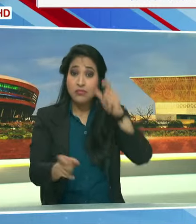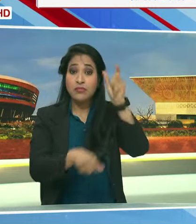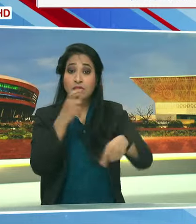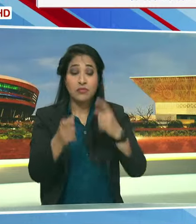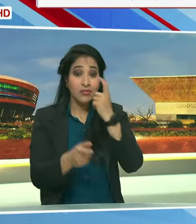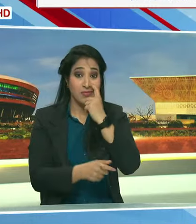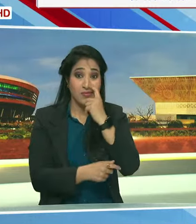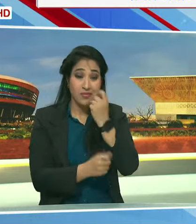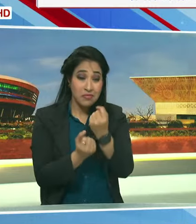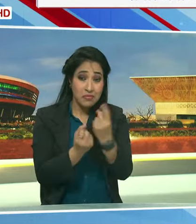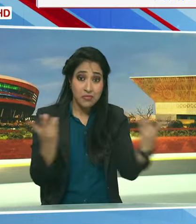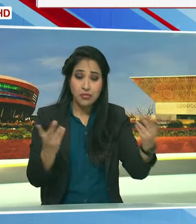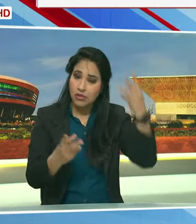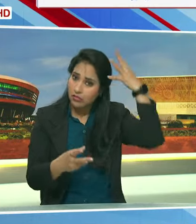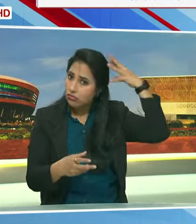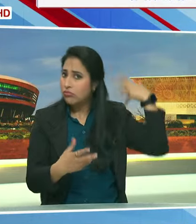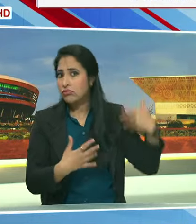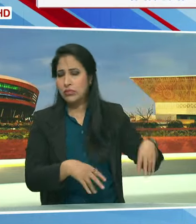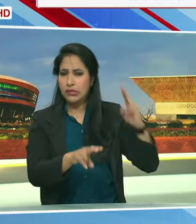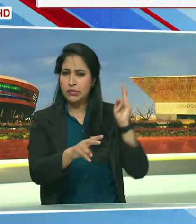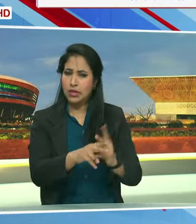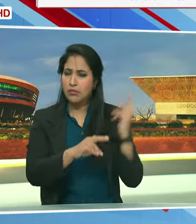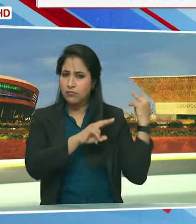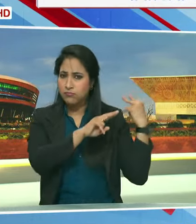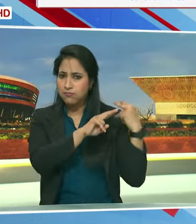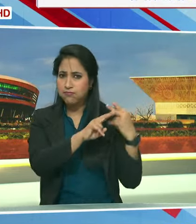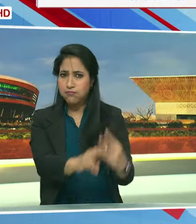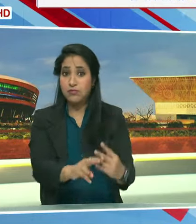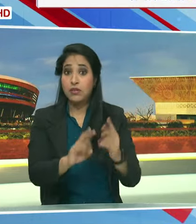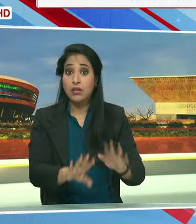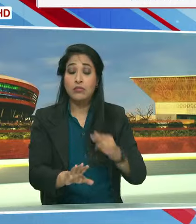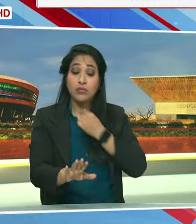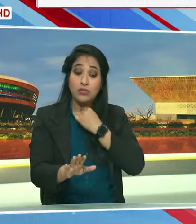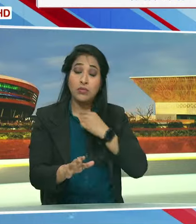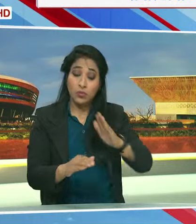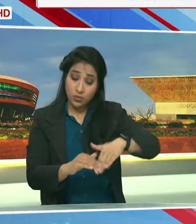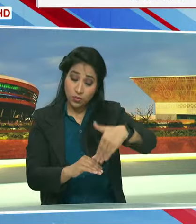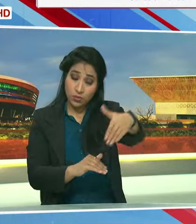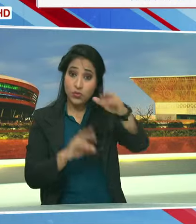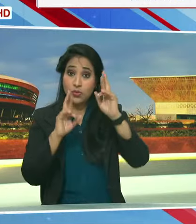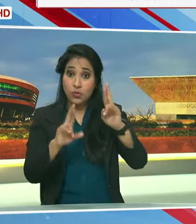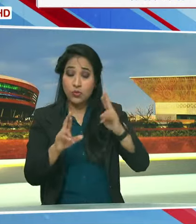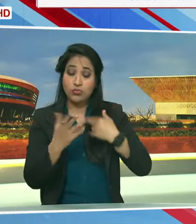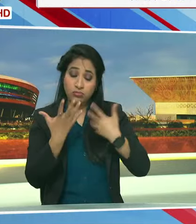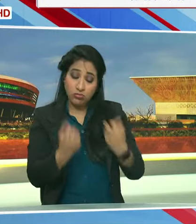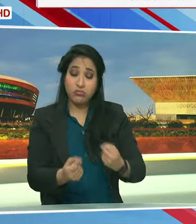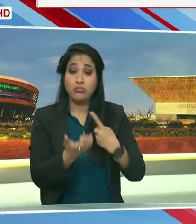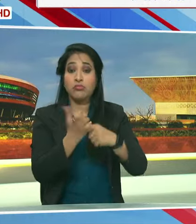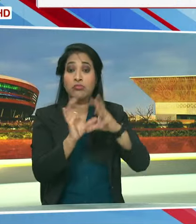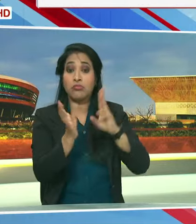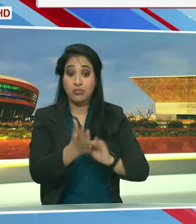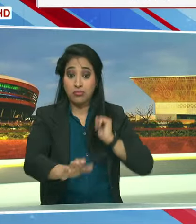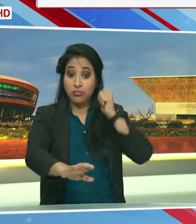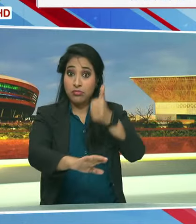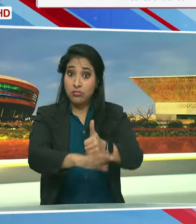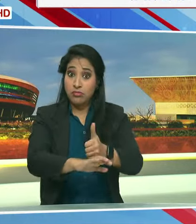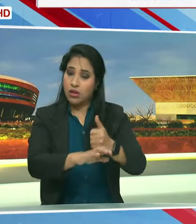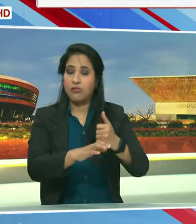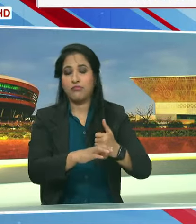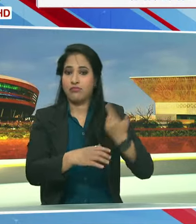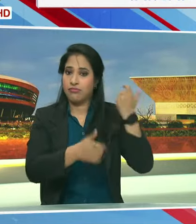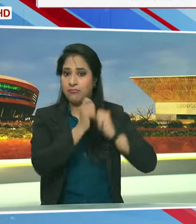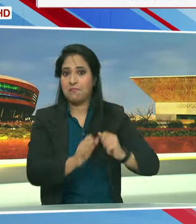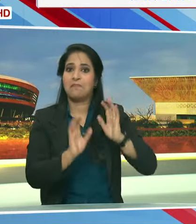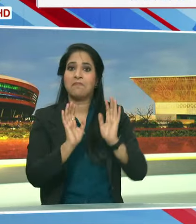इस्तरियोंने केश खोल कर रखे इस संकल्प के साथ कि हमारा संकल्प जब पूरा होगा बगवान का